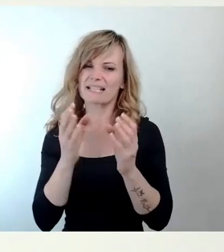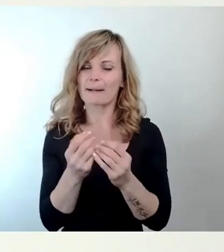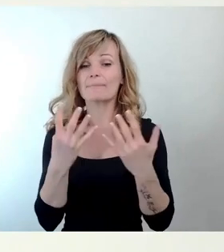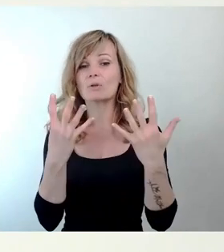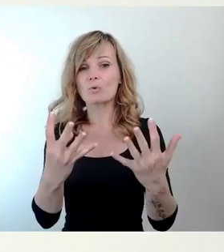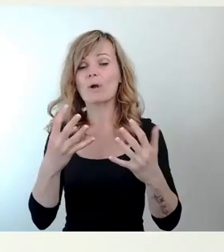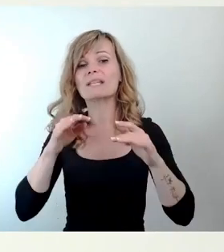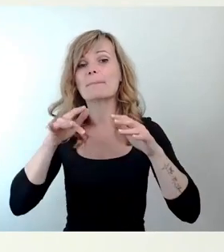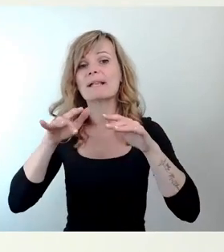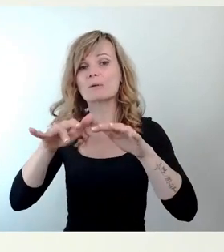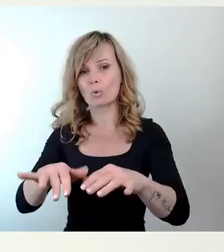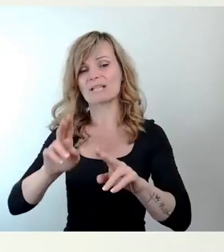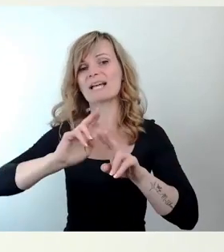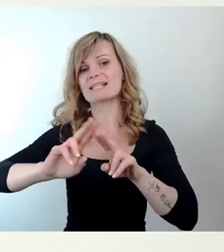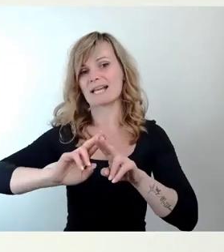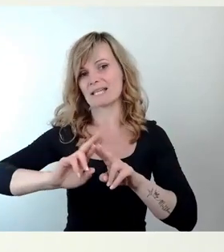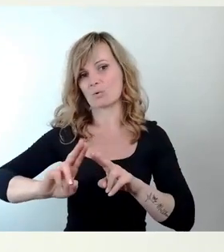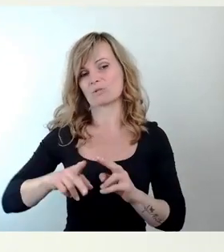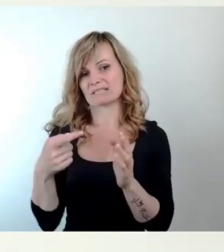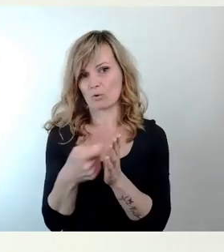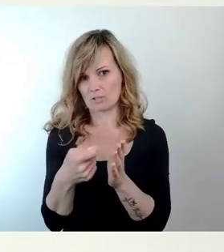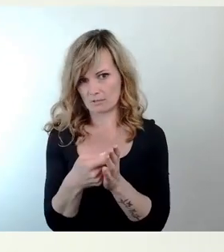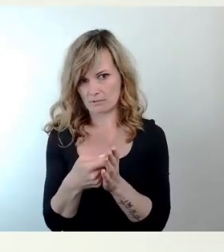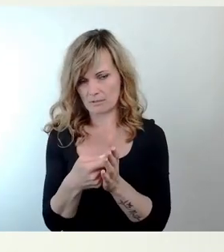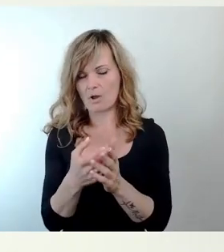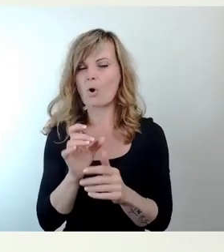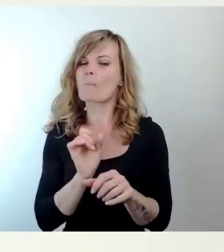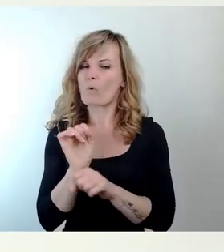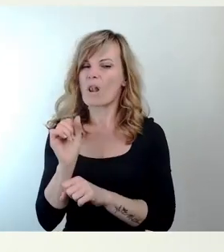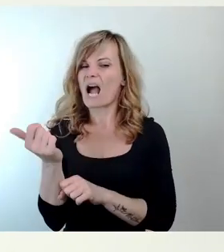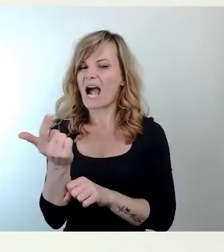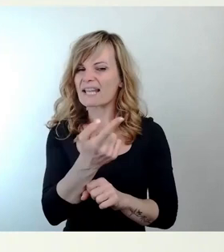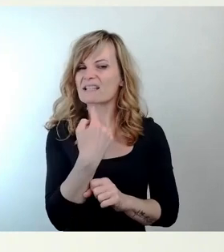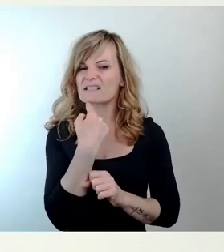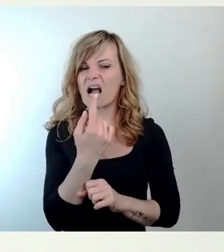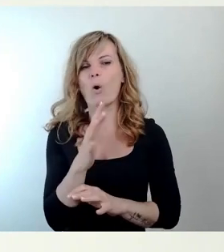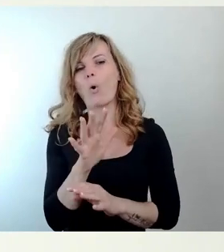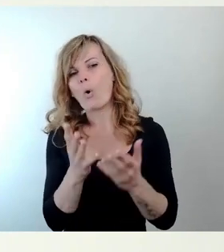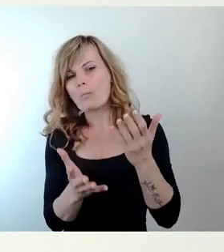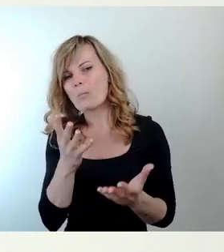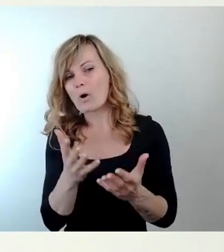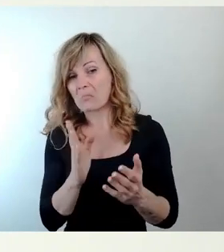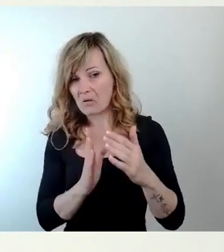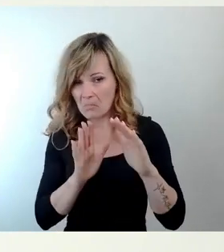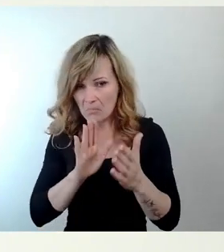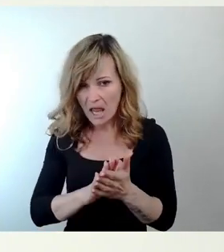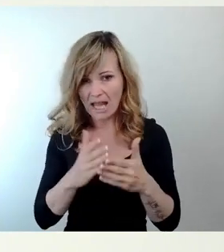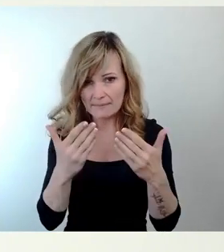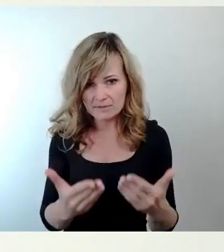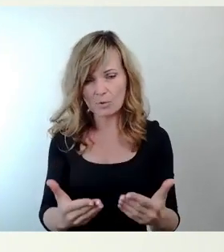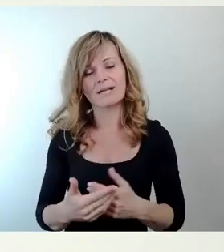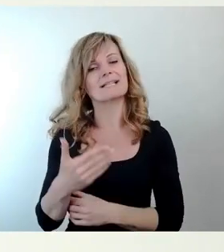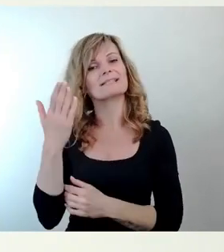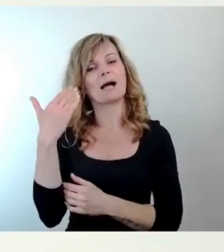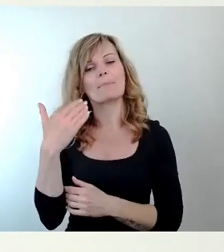das einige in Frage stellen, will ich nochmal deutlich sagen, die Planung, es seinerzeit im Rahmen der Kulturhauptstadtbewerbung gab,